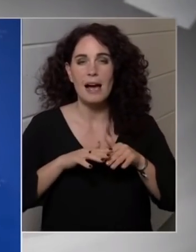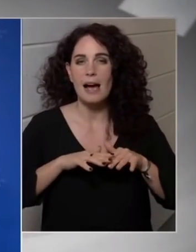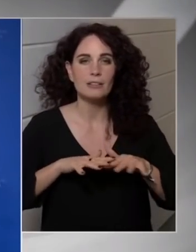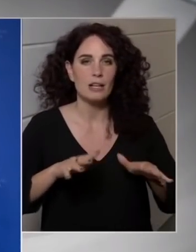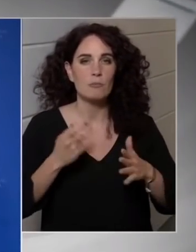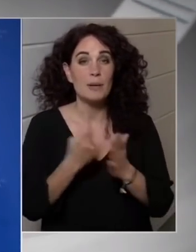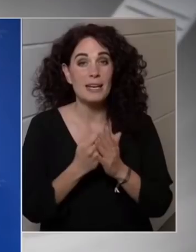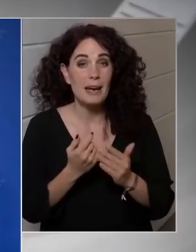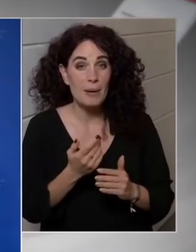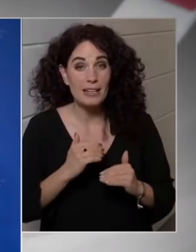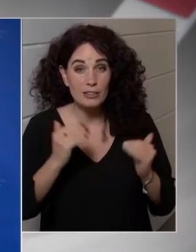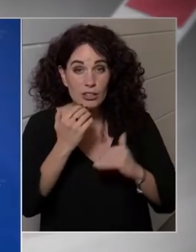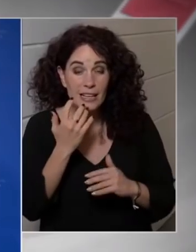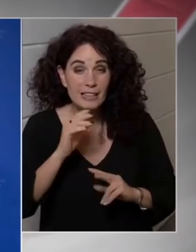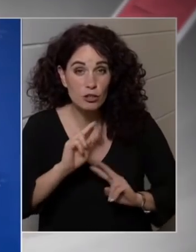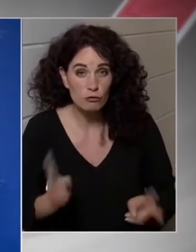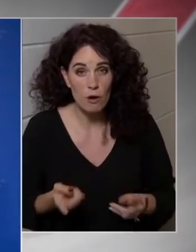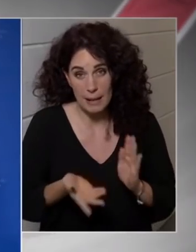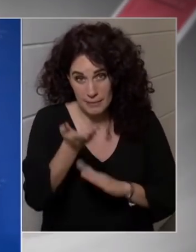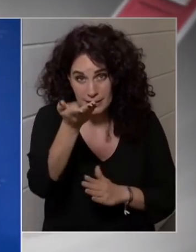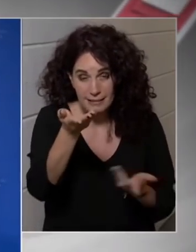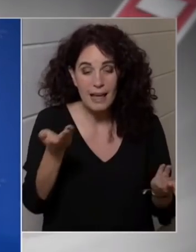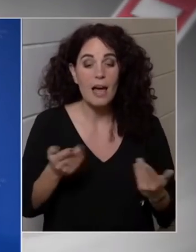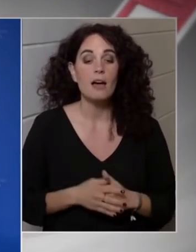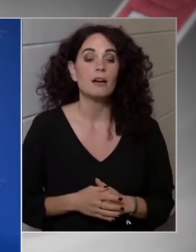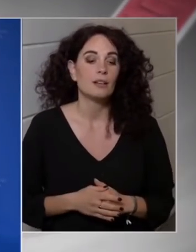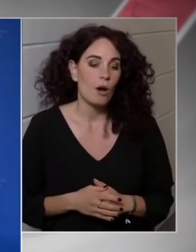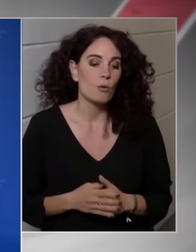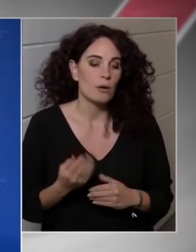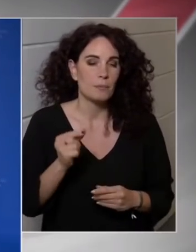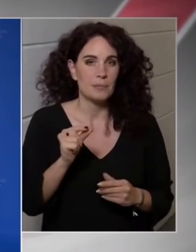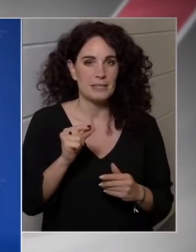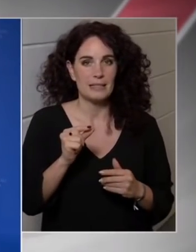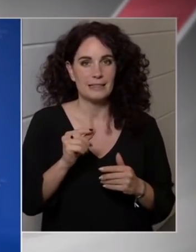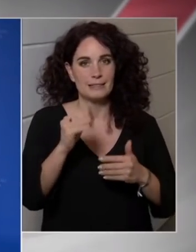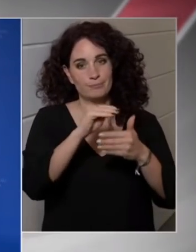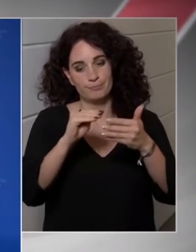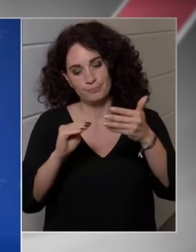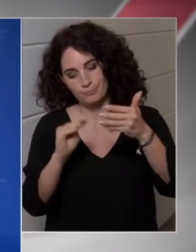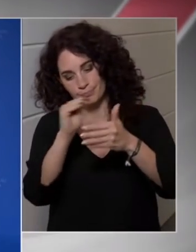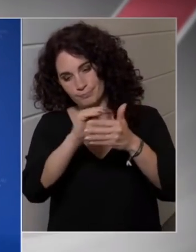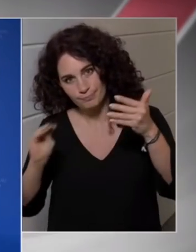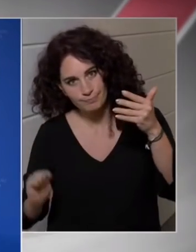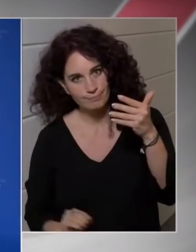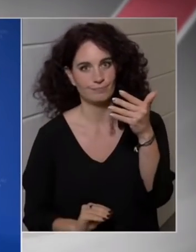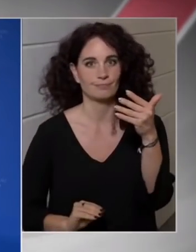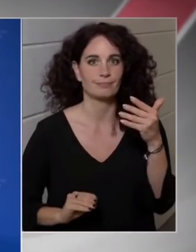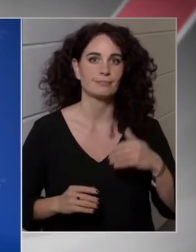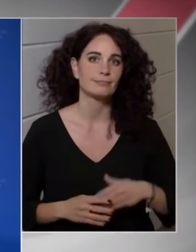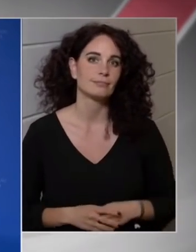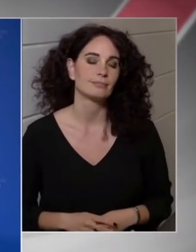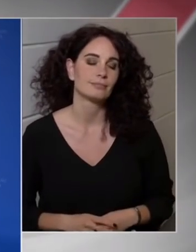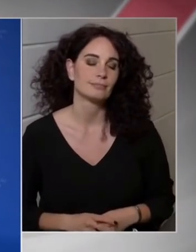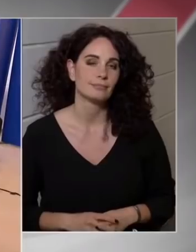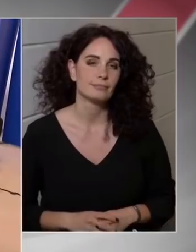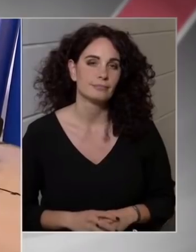még béremelési igények is vannak, mint éppen említette, akkor hátrébb kellett sorolni. Nagy fájdalmunkra ezt az igényt. Köszönöm.